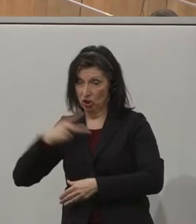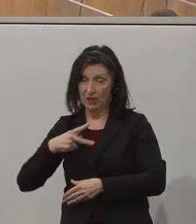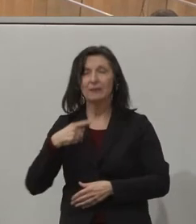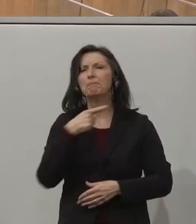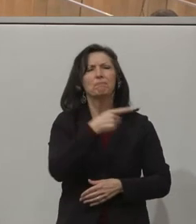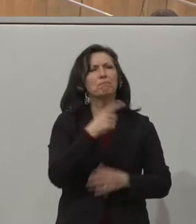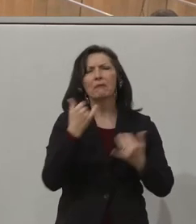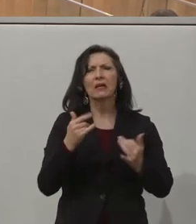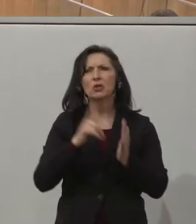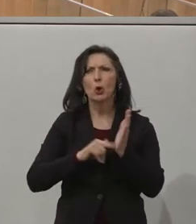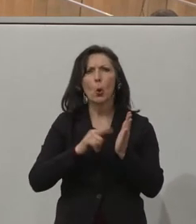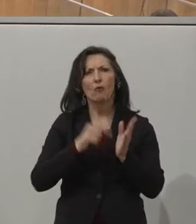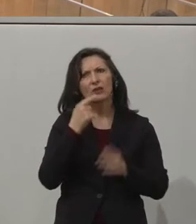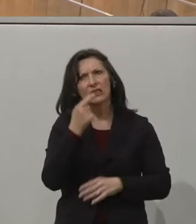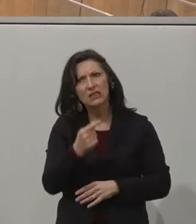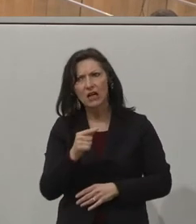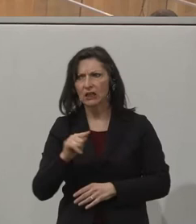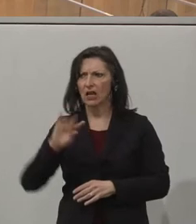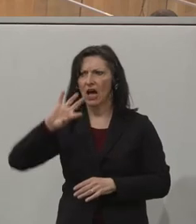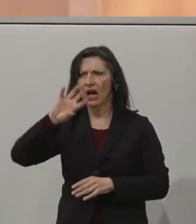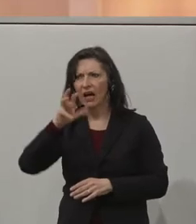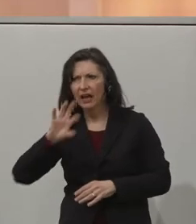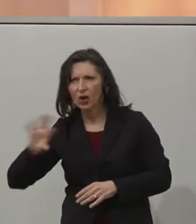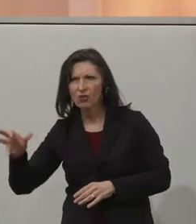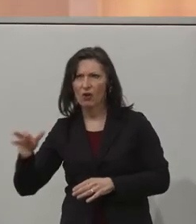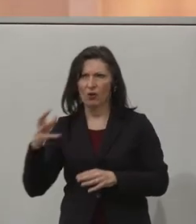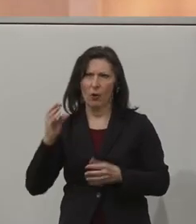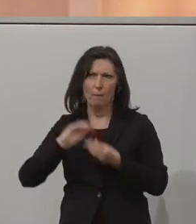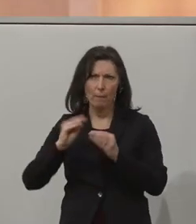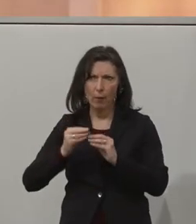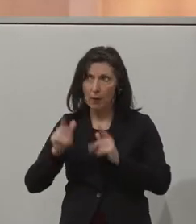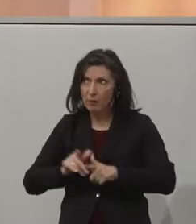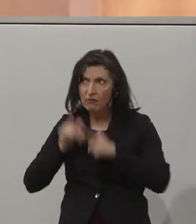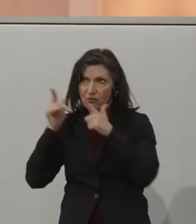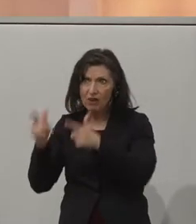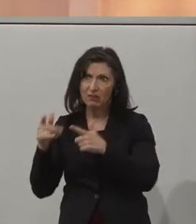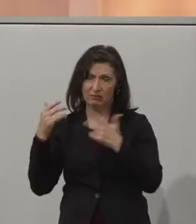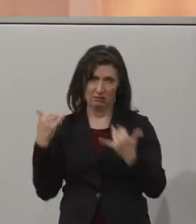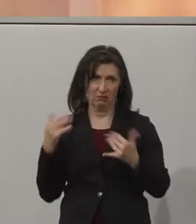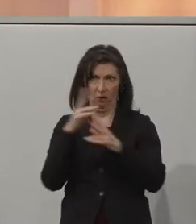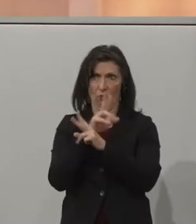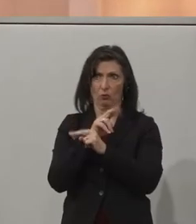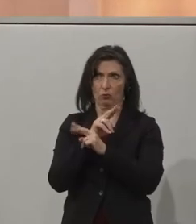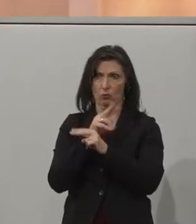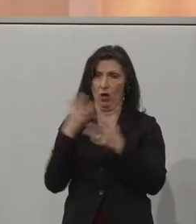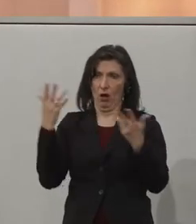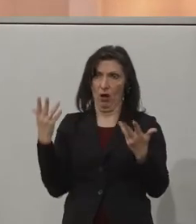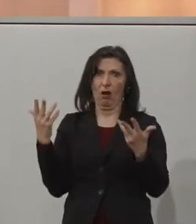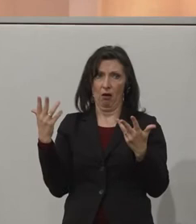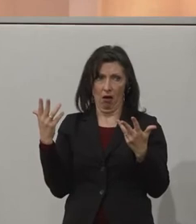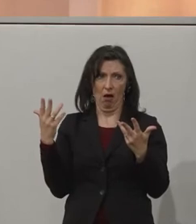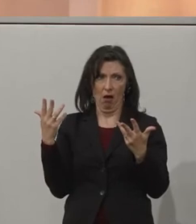angesprochen, eben die Regionalität, die schwierigen Mobilitätsverhältnisse. Jetzt ist Österreich prinzipiell, besteht ja nicht nur aus